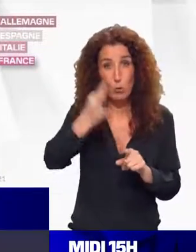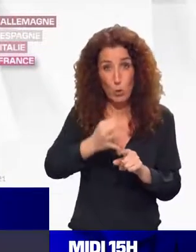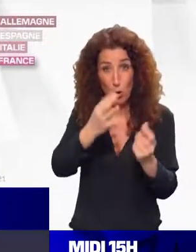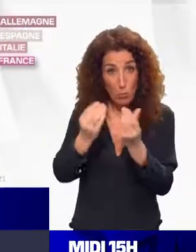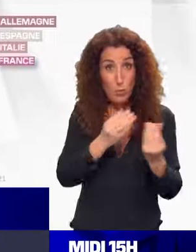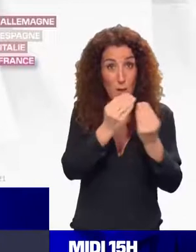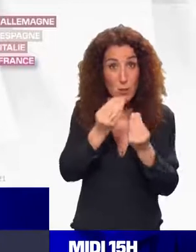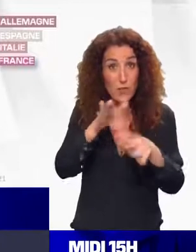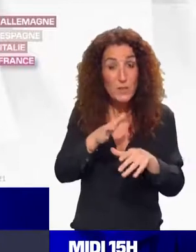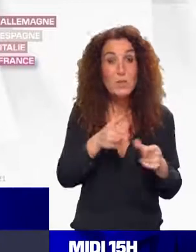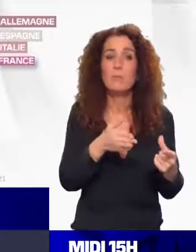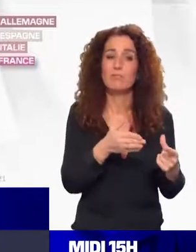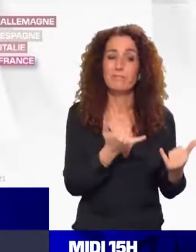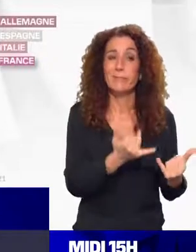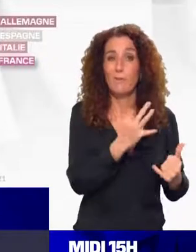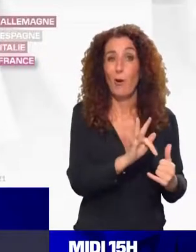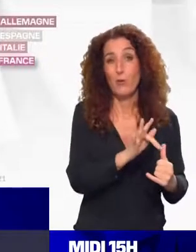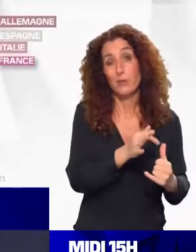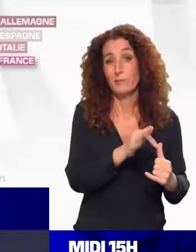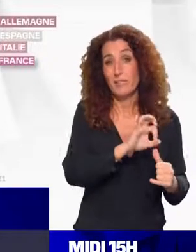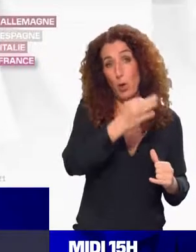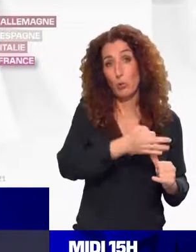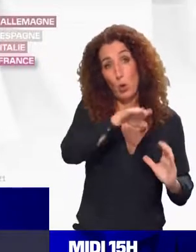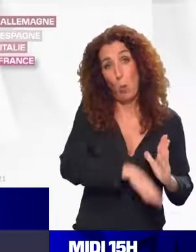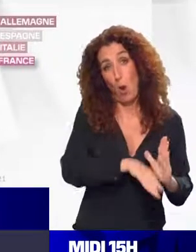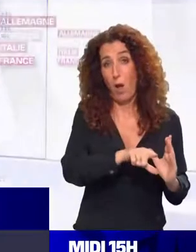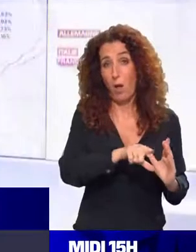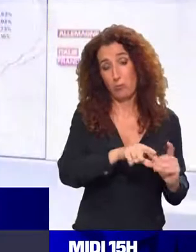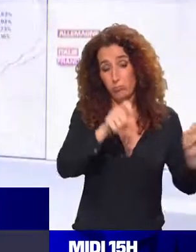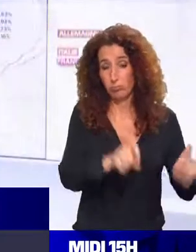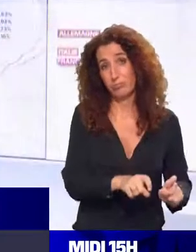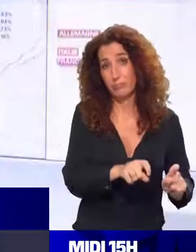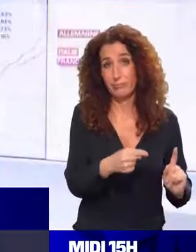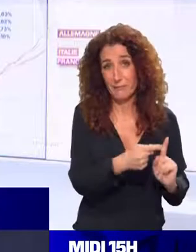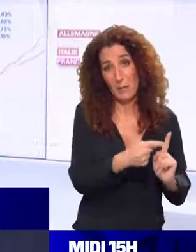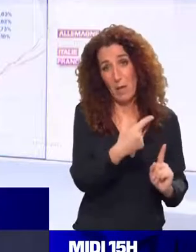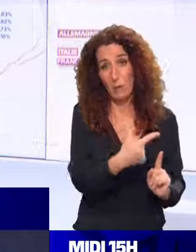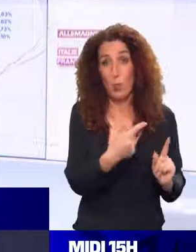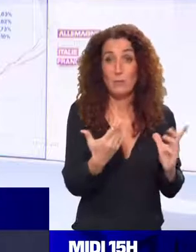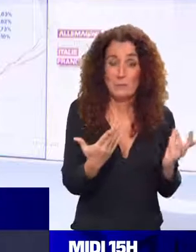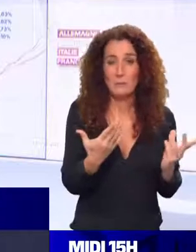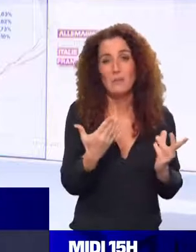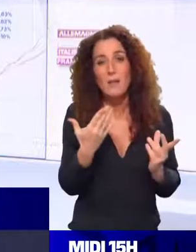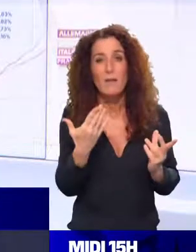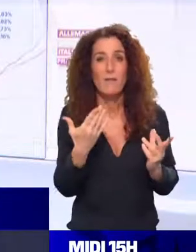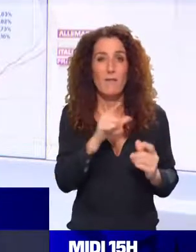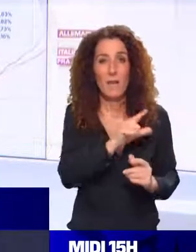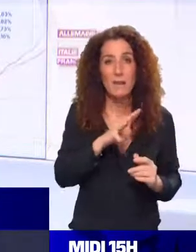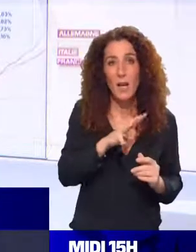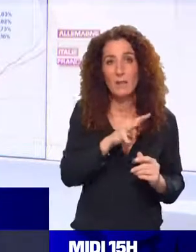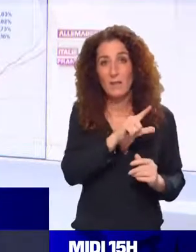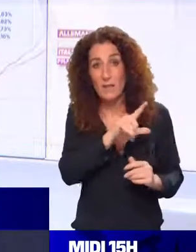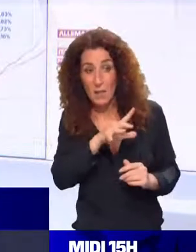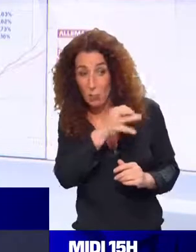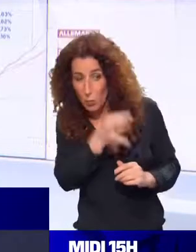population, moitié moins pour la France qui est en queue de ce peloton sur ce graphique. On est autour des 24-25